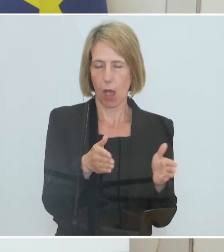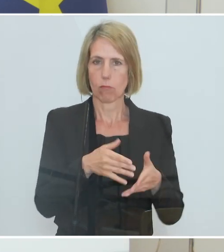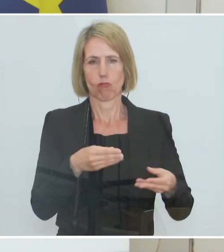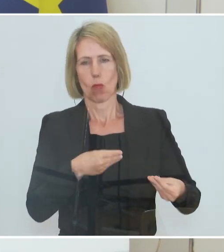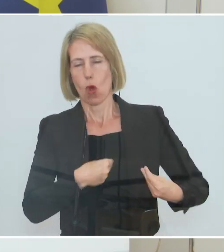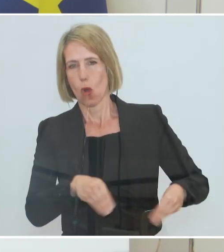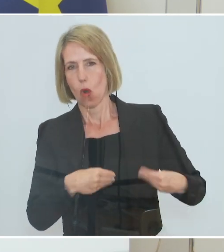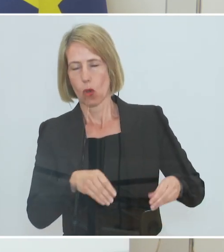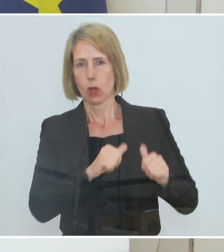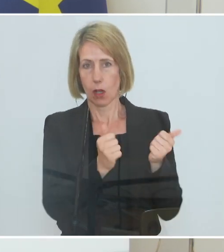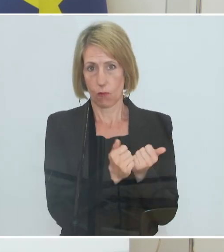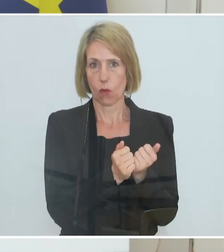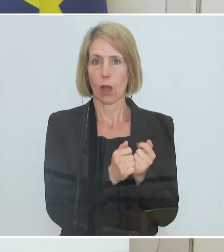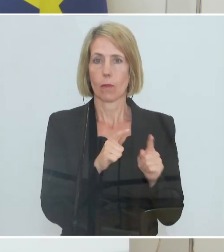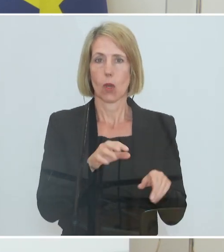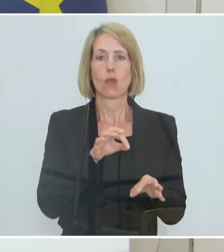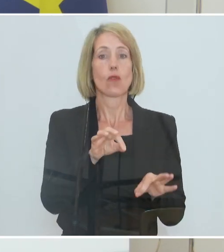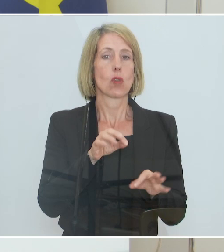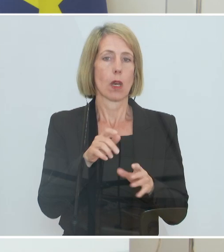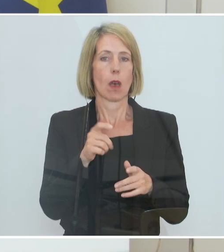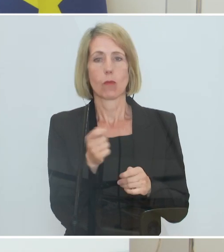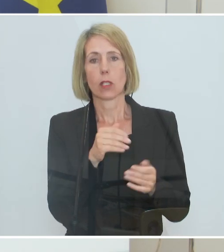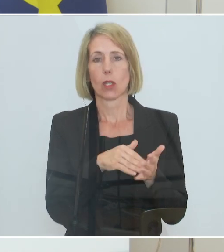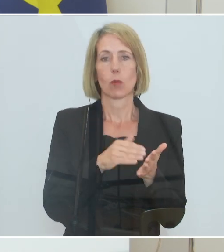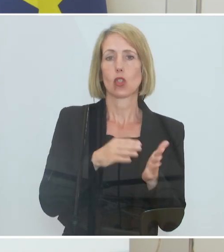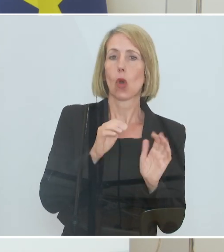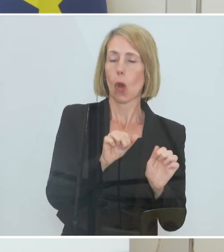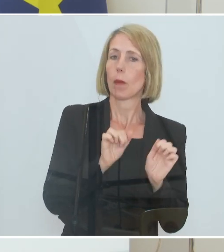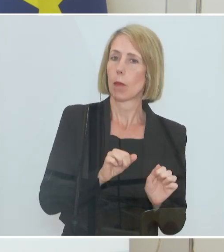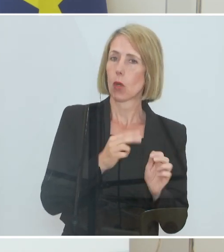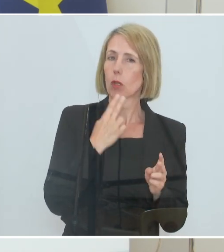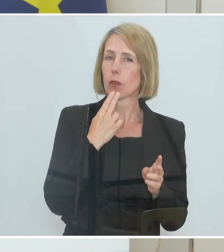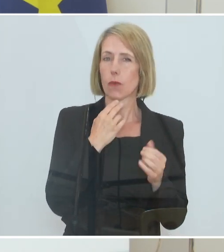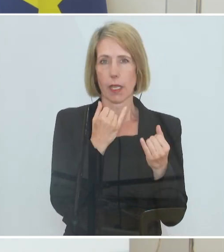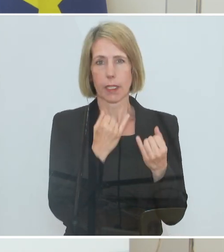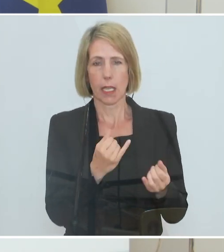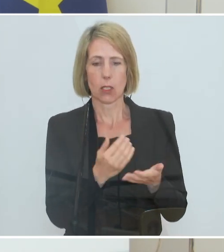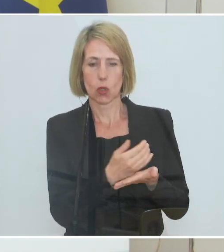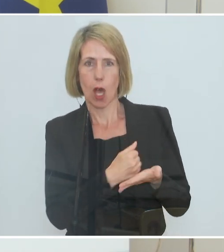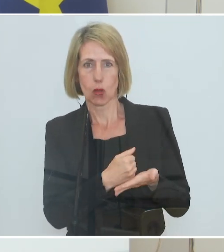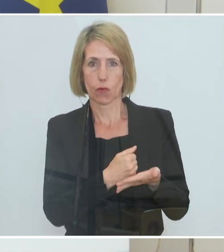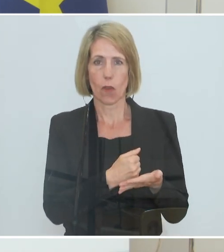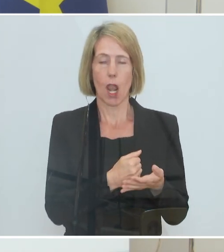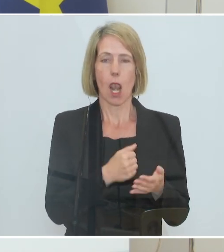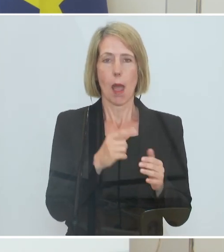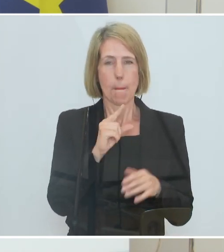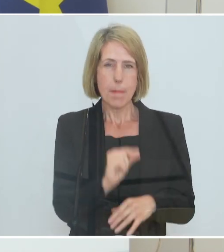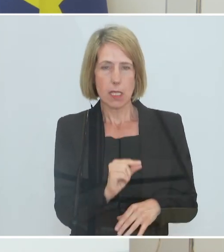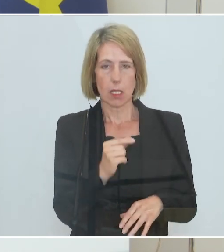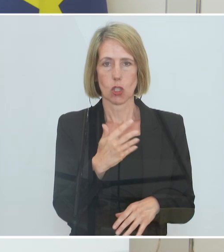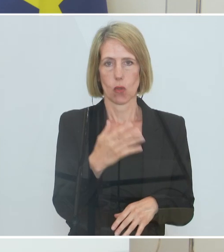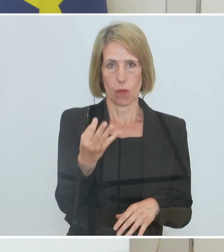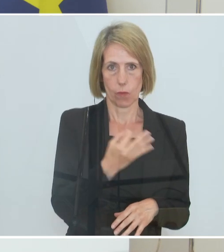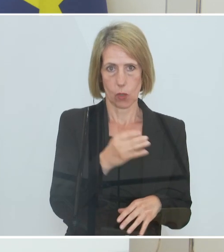ist weiter für jene Betriebe verfügbar, die einen Umsatzausfall von mindestens 50 Prozent